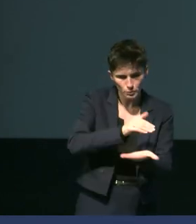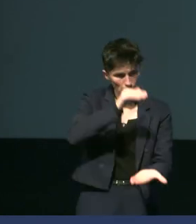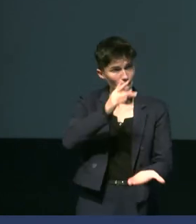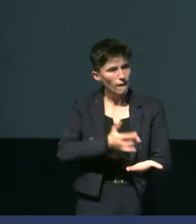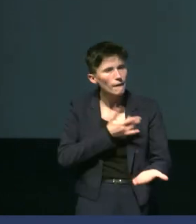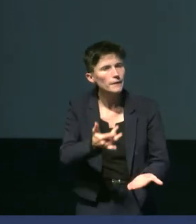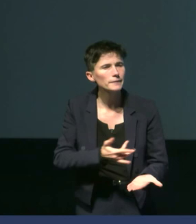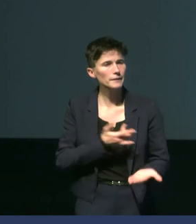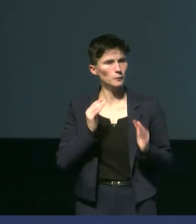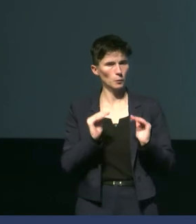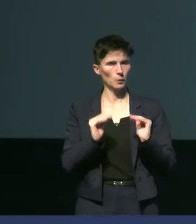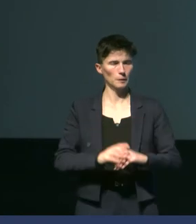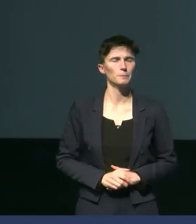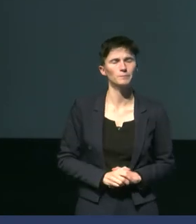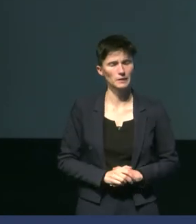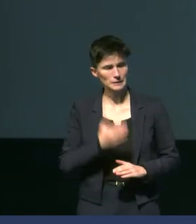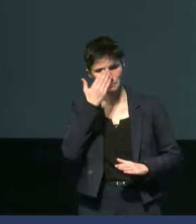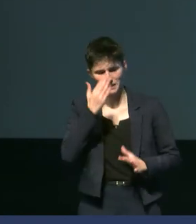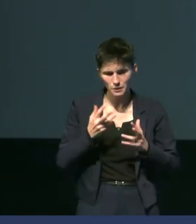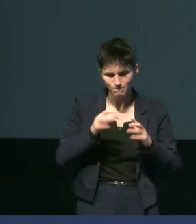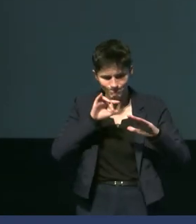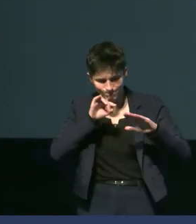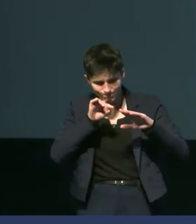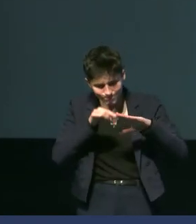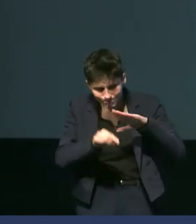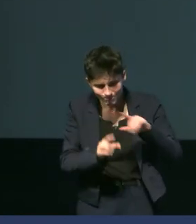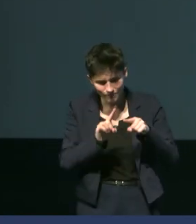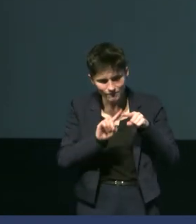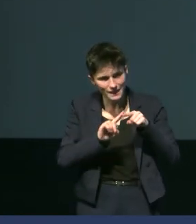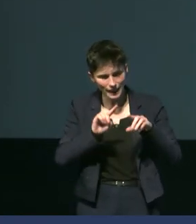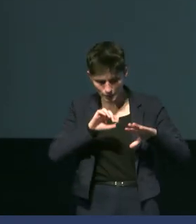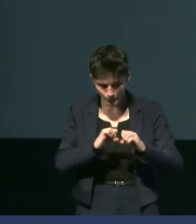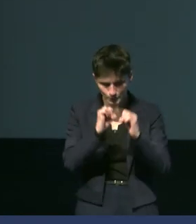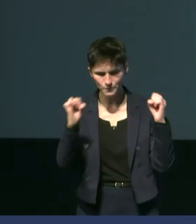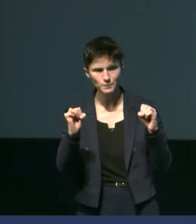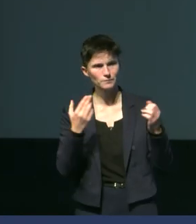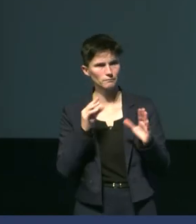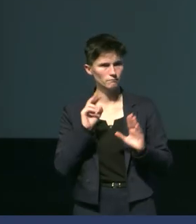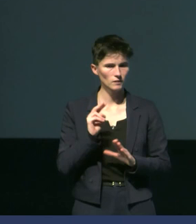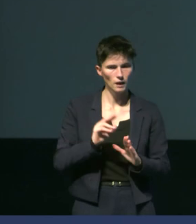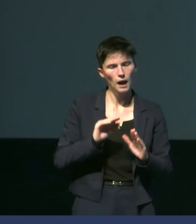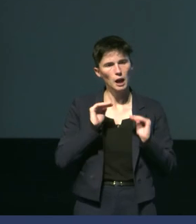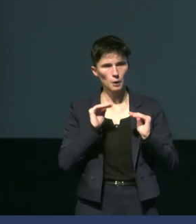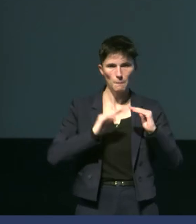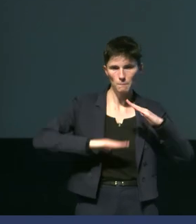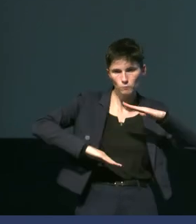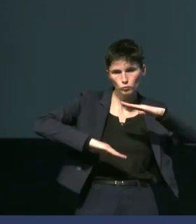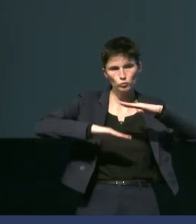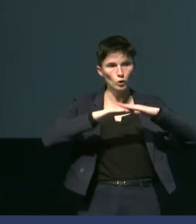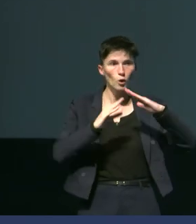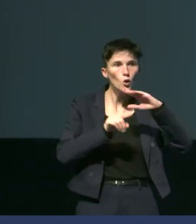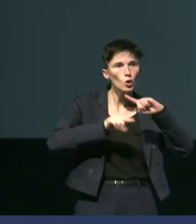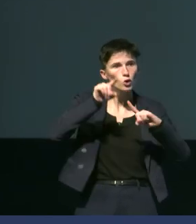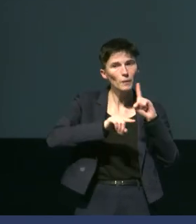Si on veut rentrer un tout petit peu dans le détail, on voit que oui, dans les deux cas, on atteint un palier, un seuil de température où les